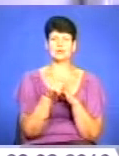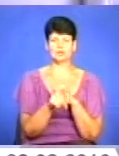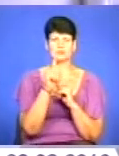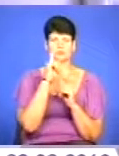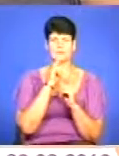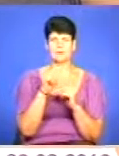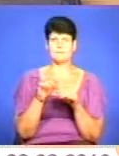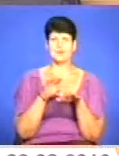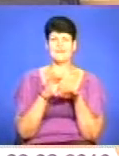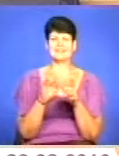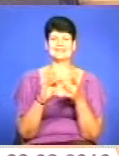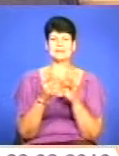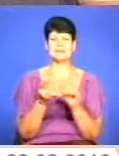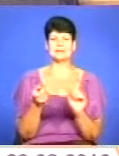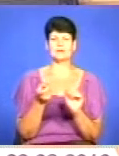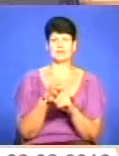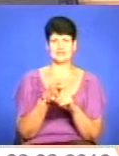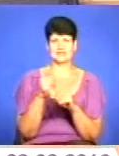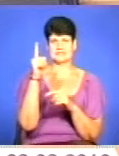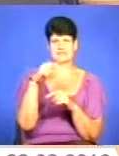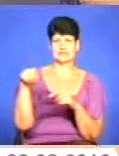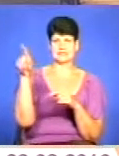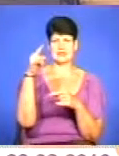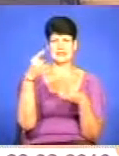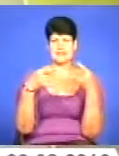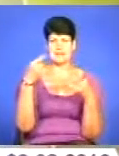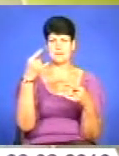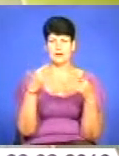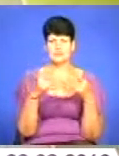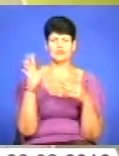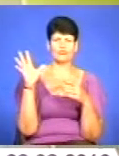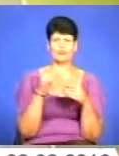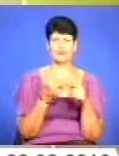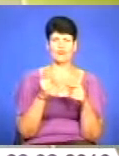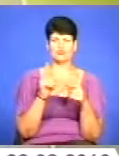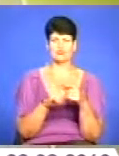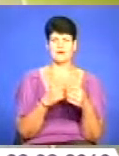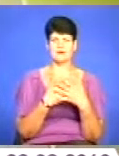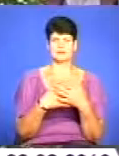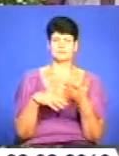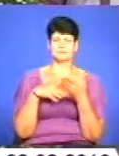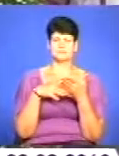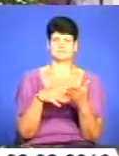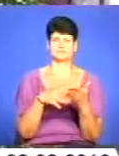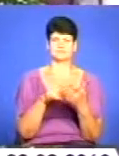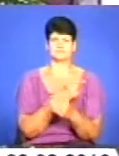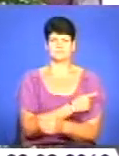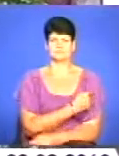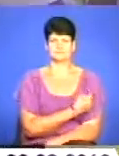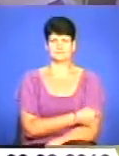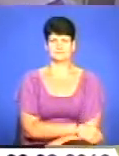провели інтернет та підключили сателітарне телебачення. До усіх цих робіт активно долучався і медичний персонал.